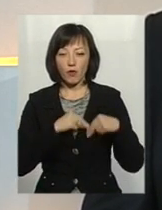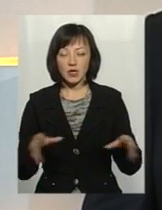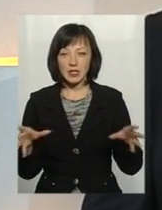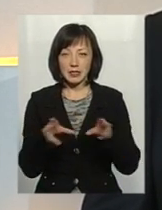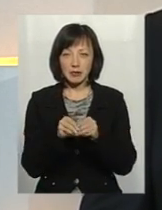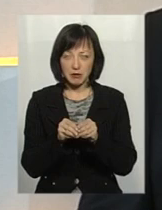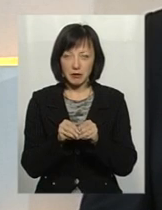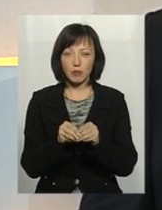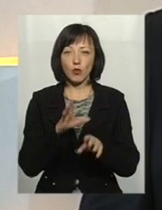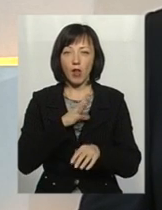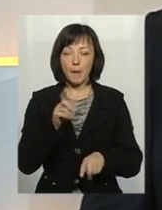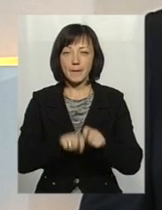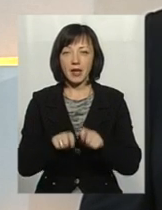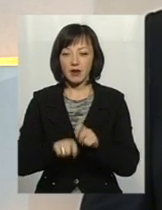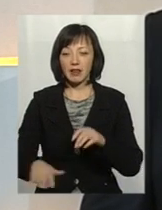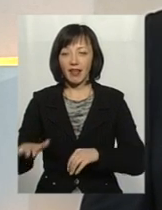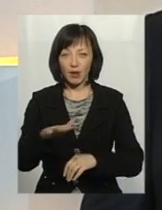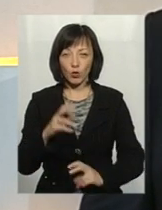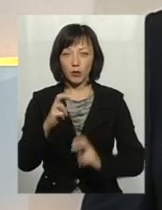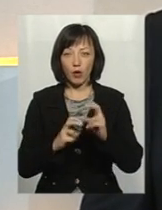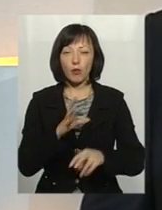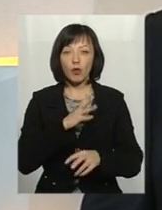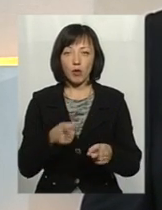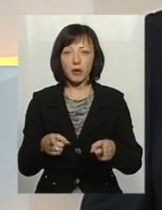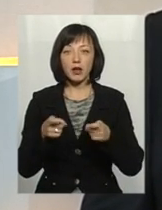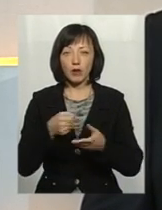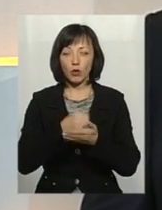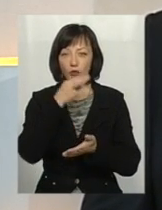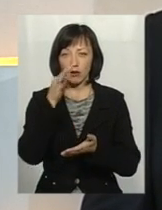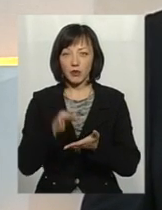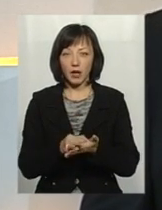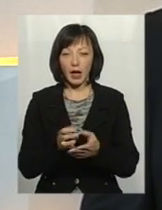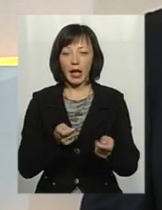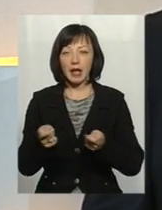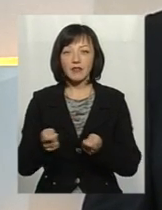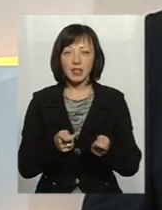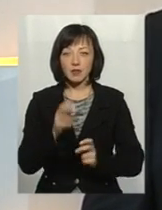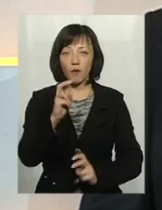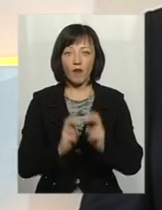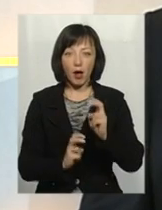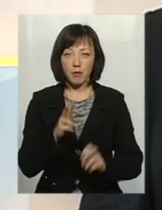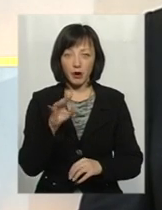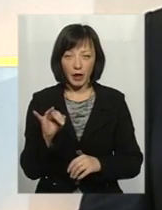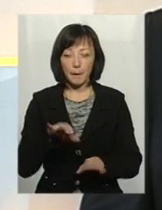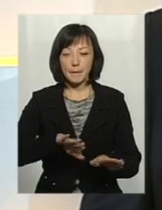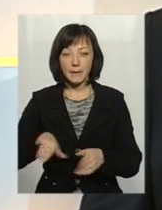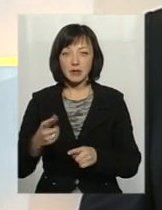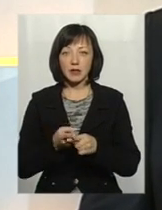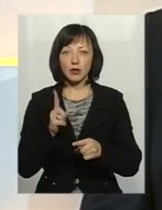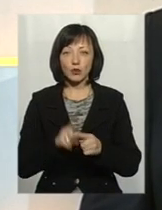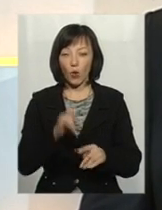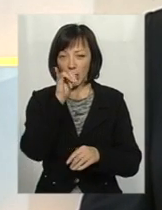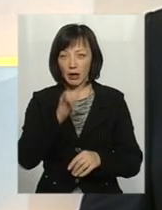перевірка на територію суб'єкту, за що було притягнуто до відповідальності керівництву фабрики. Після даного